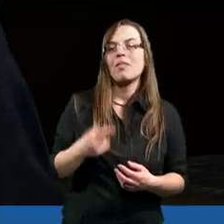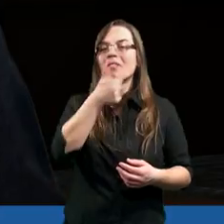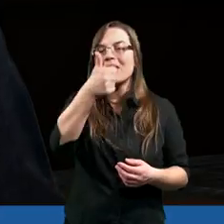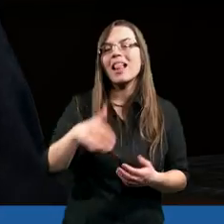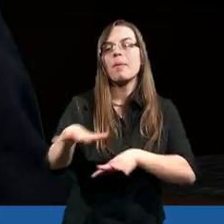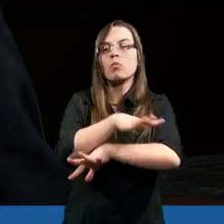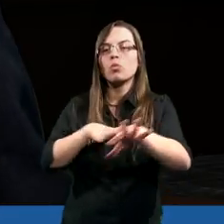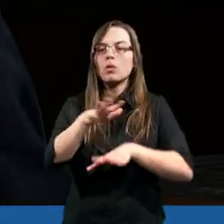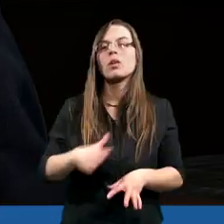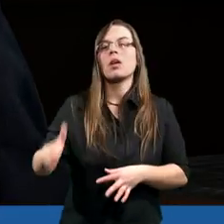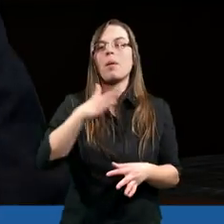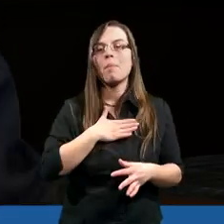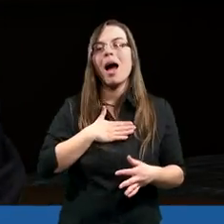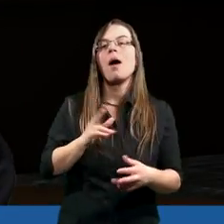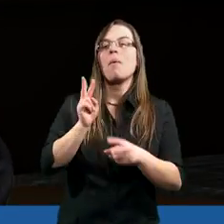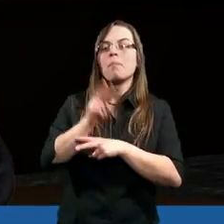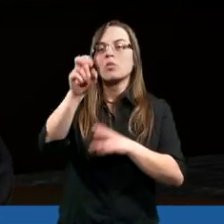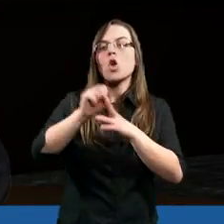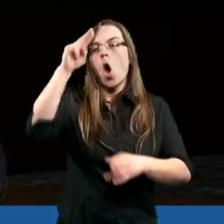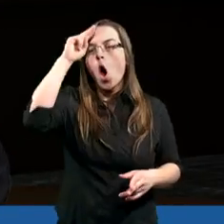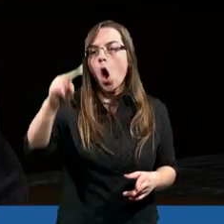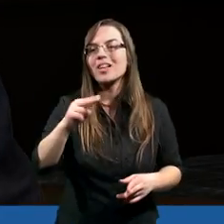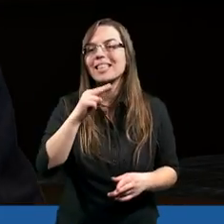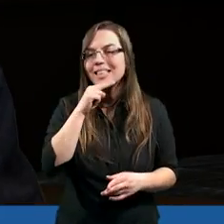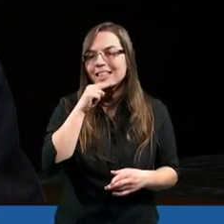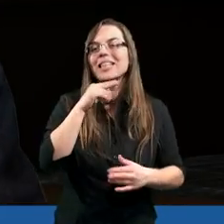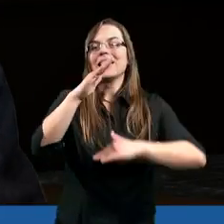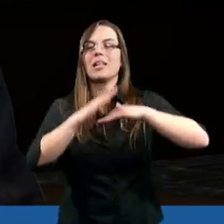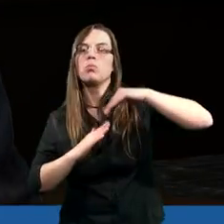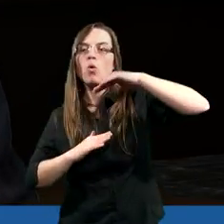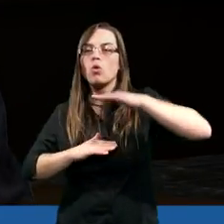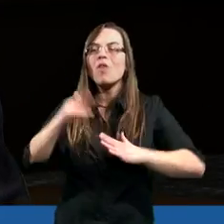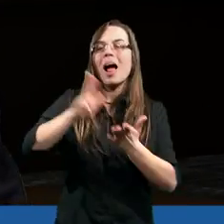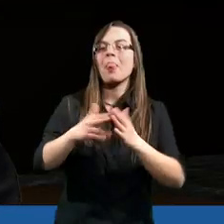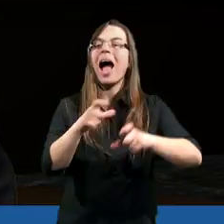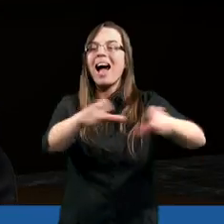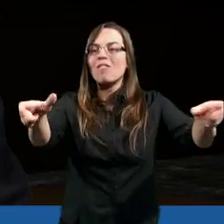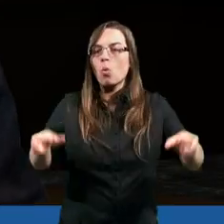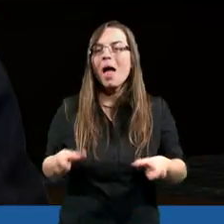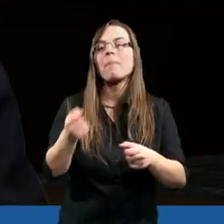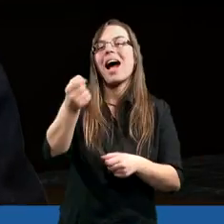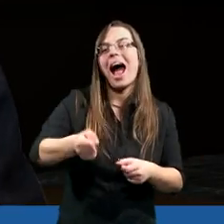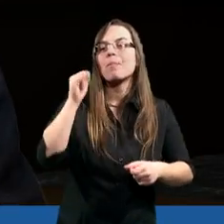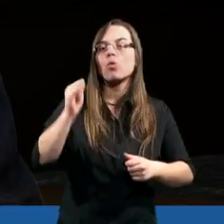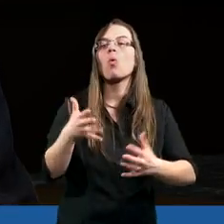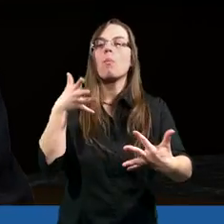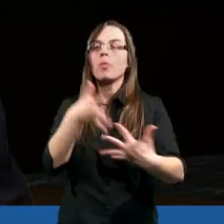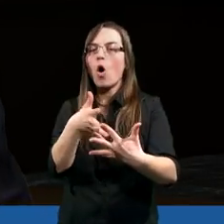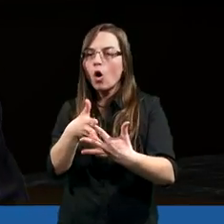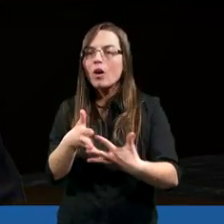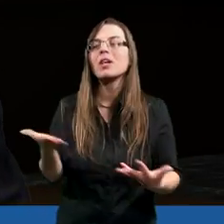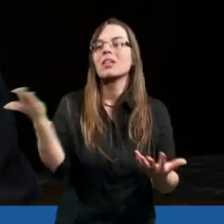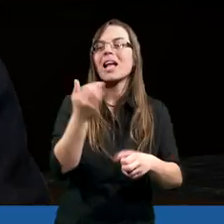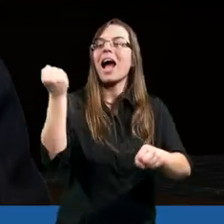w jednym duchu mamy przystęp do Ojca. Zbudowani na fundamencie apostołów i proroków,